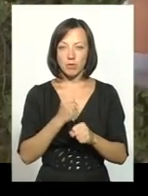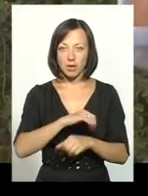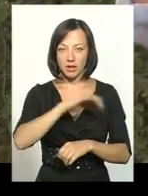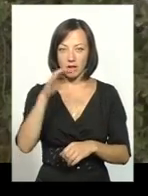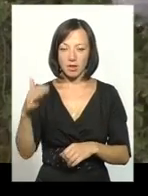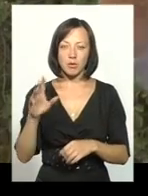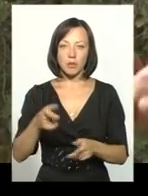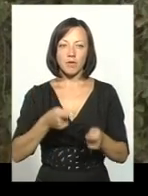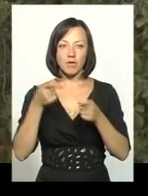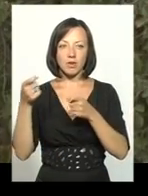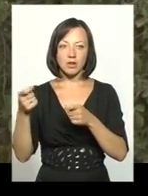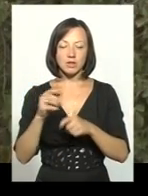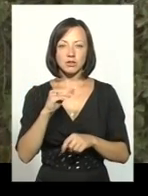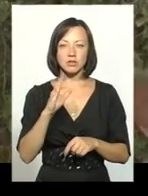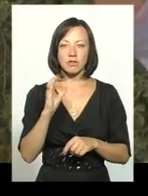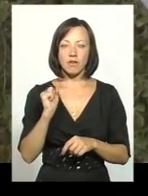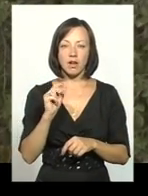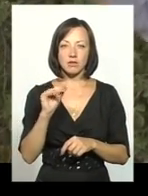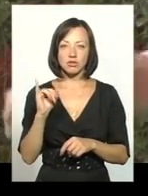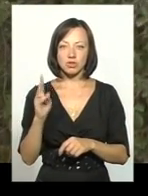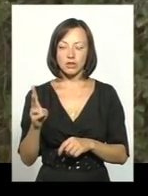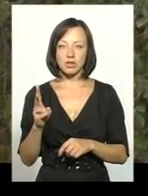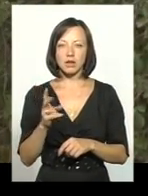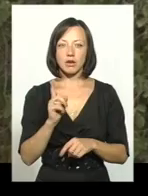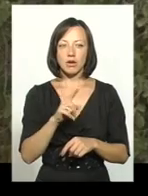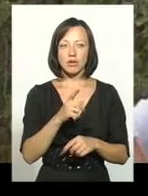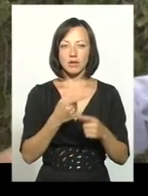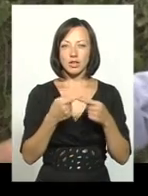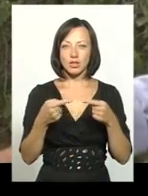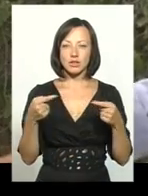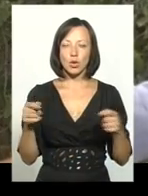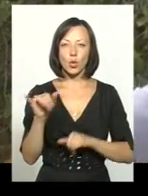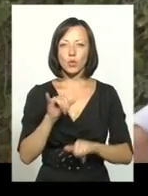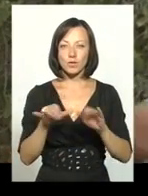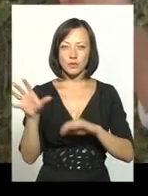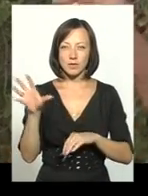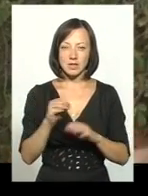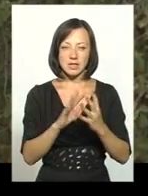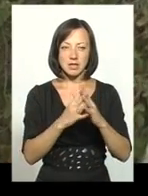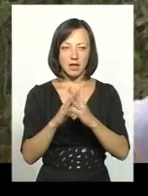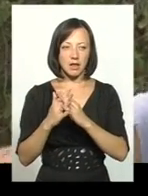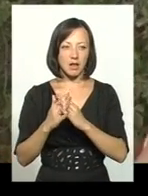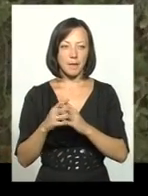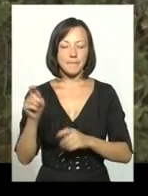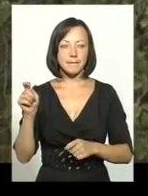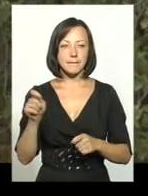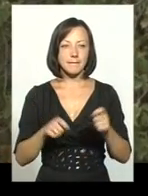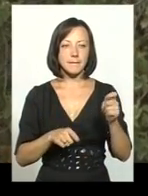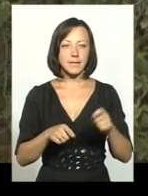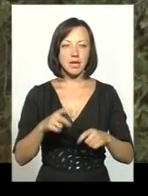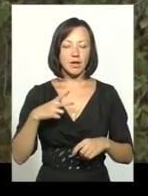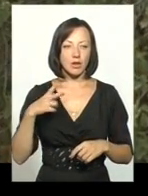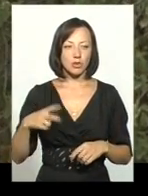Зараз потім возять там на Малий Жванчик, десь там в Подільське возять це все. Кругом в село. Приїхала